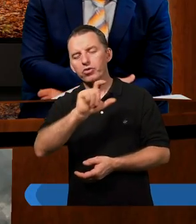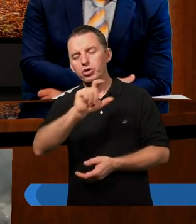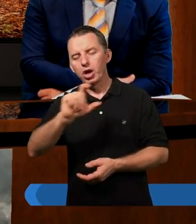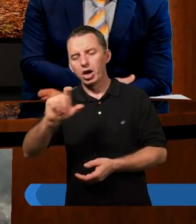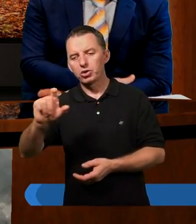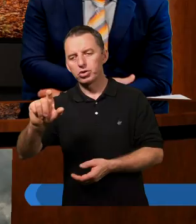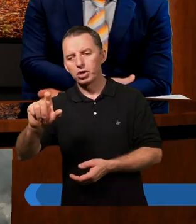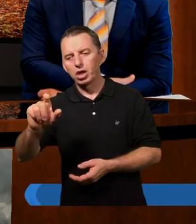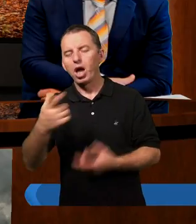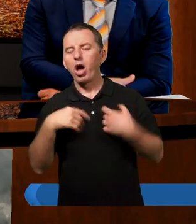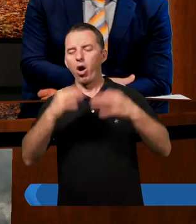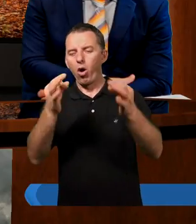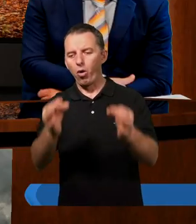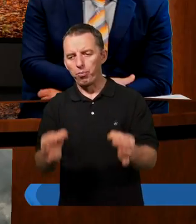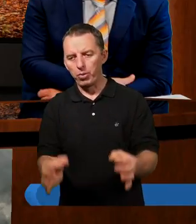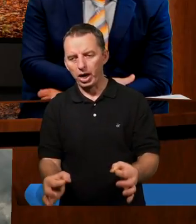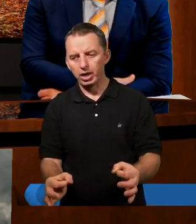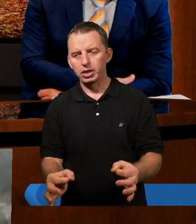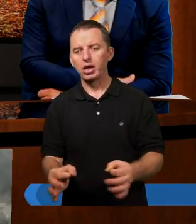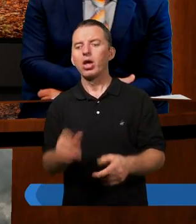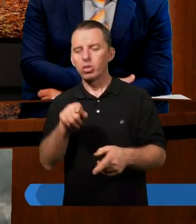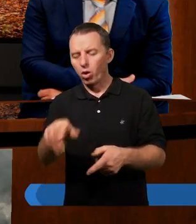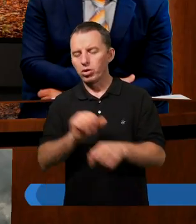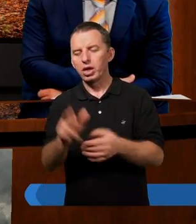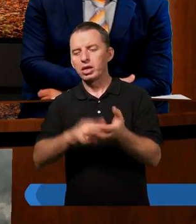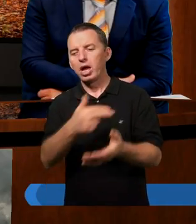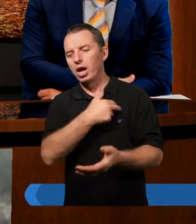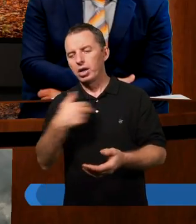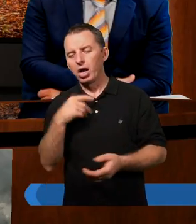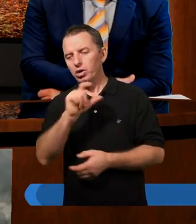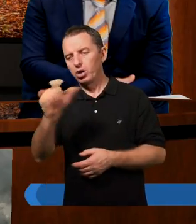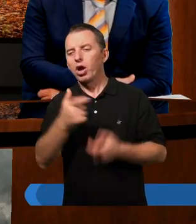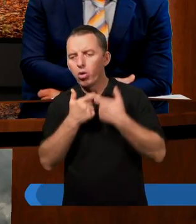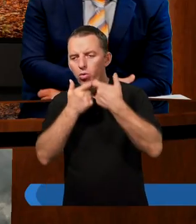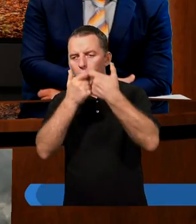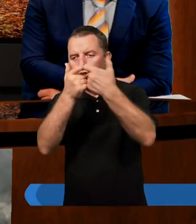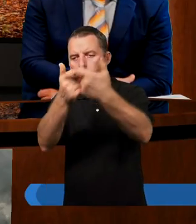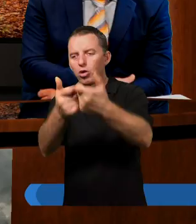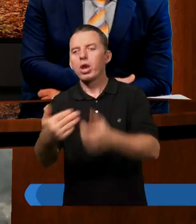obecnym, bo to jest poselstwo na nasz czas, aby głoszona była